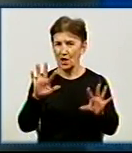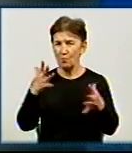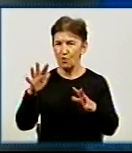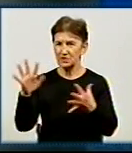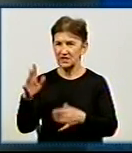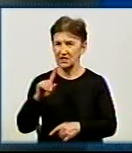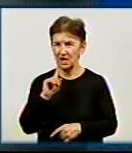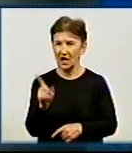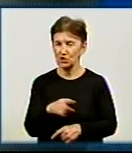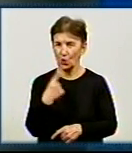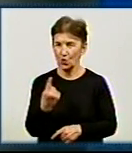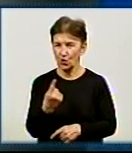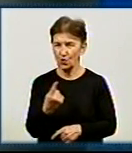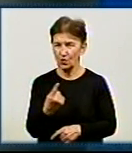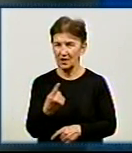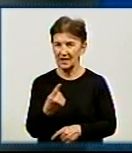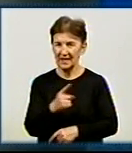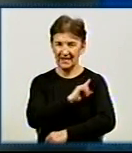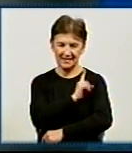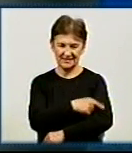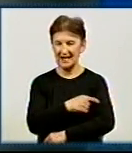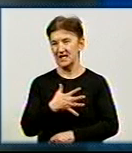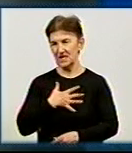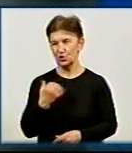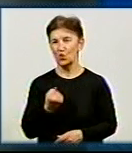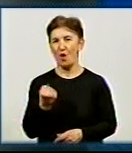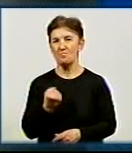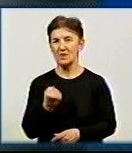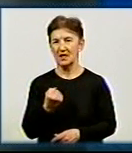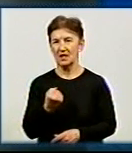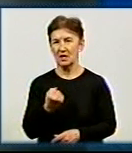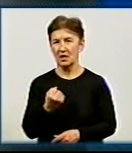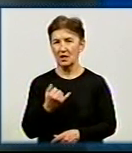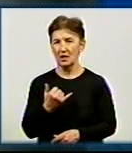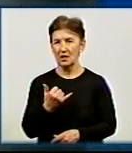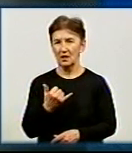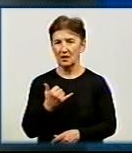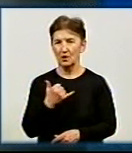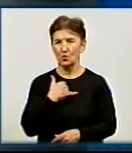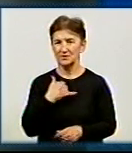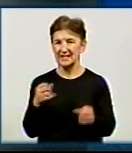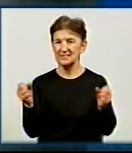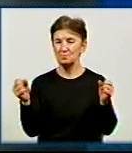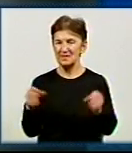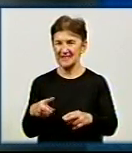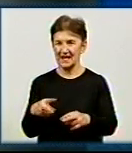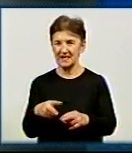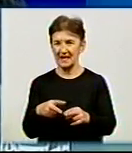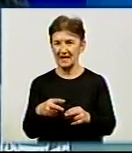Подія року. Сильній духом. І сильній духом, так. Це спеціальна номінація,